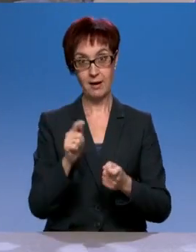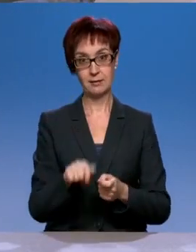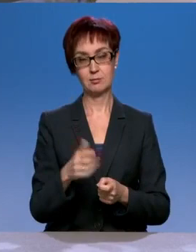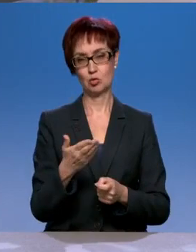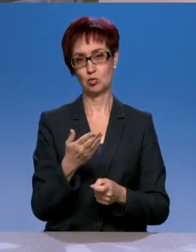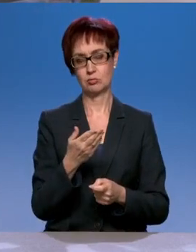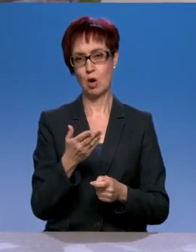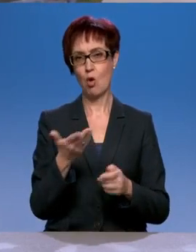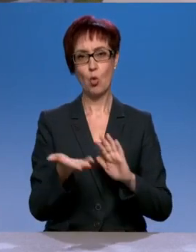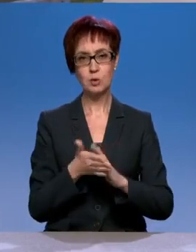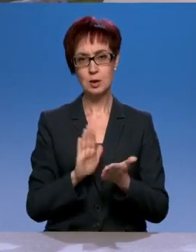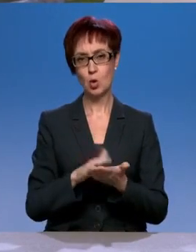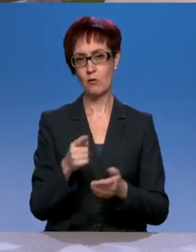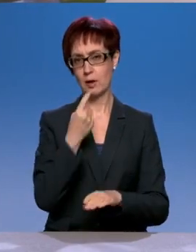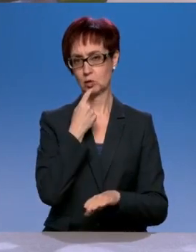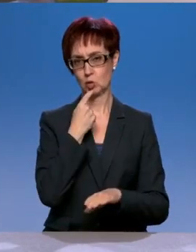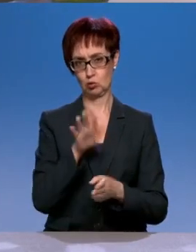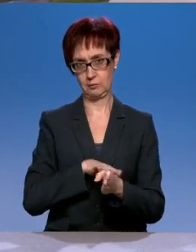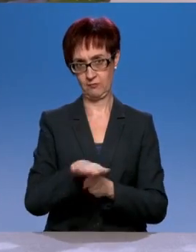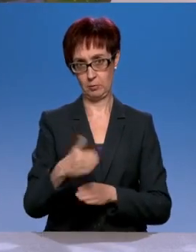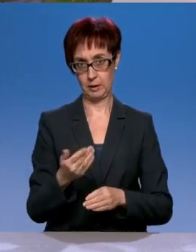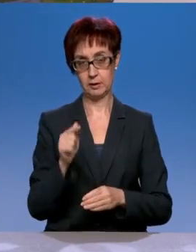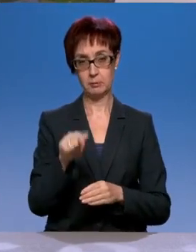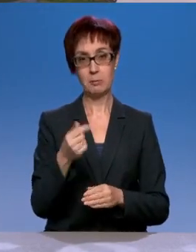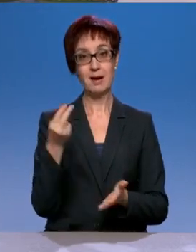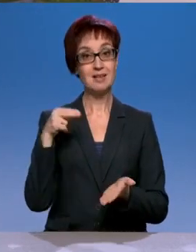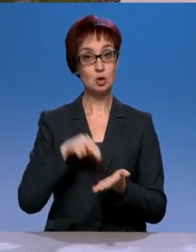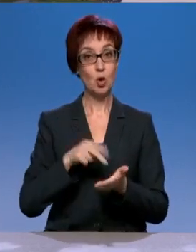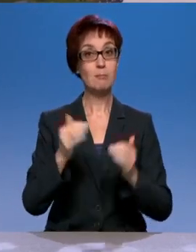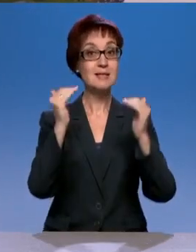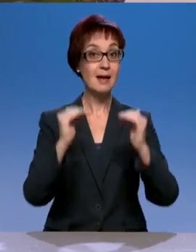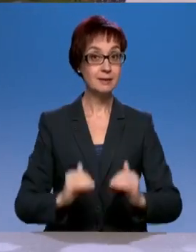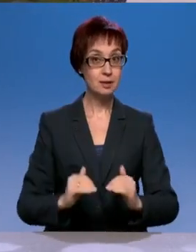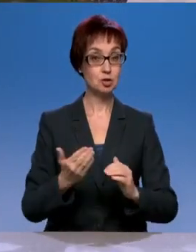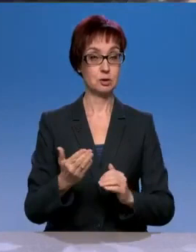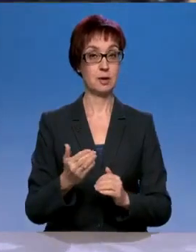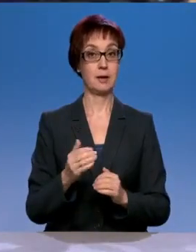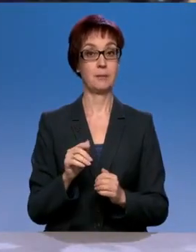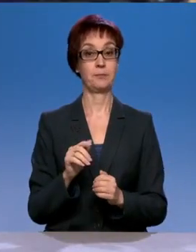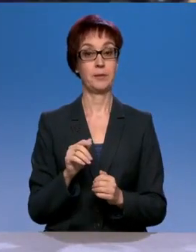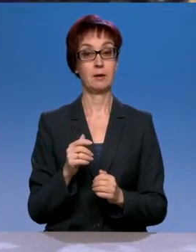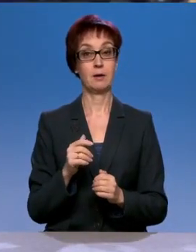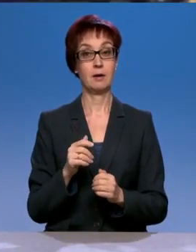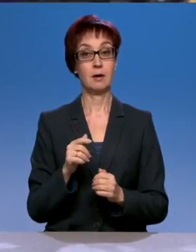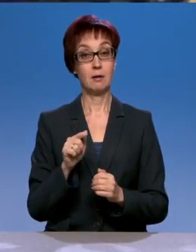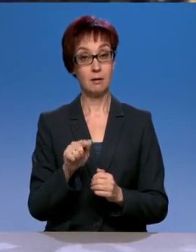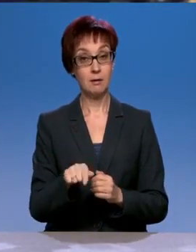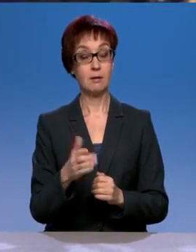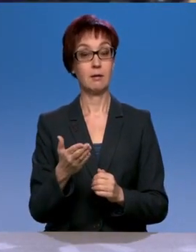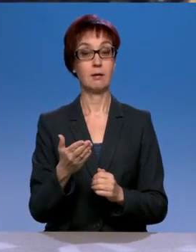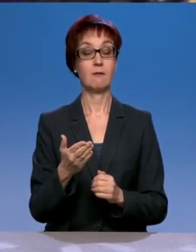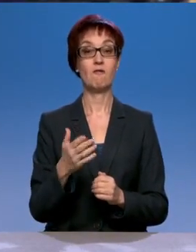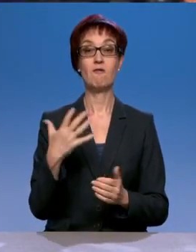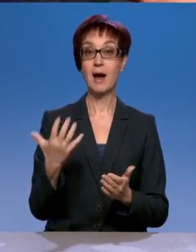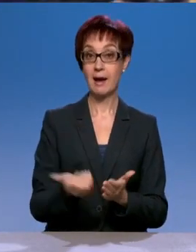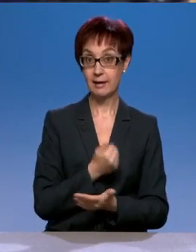идет заниженная стоимость. А, А, соответственно, как бы именно за откатов. А, соответственно, как бы выигрывает